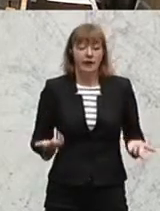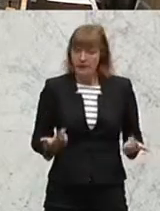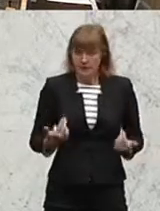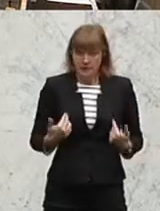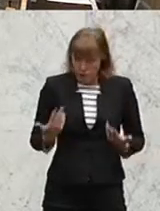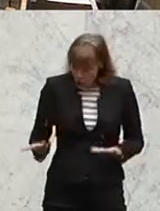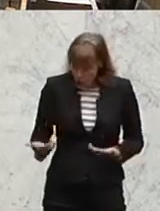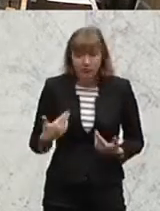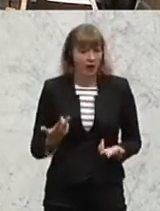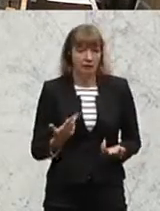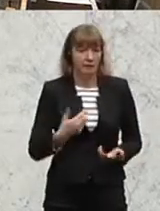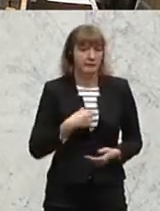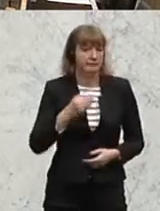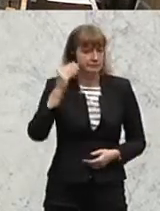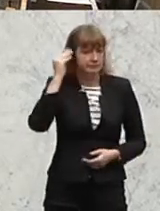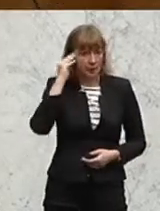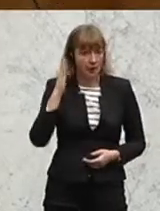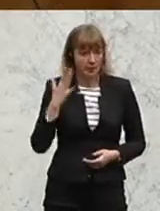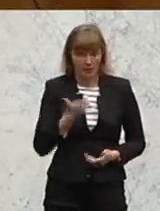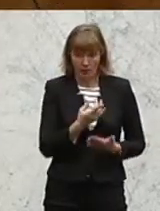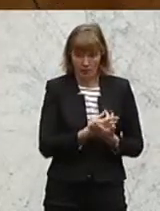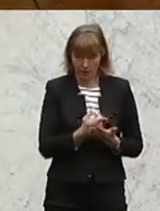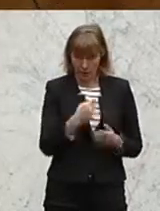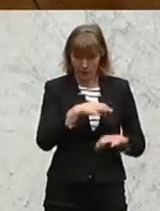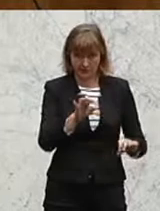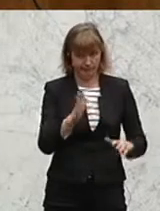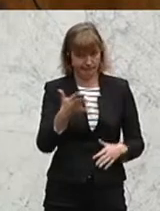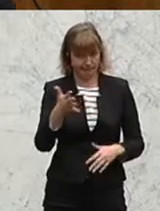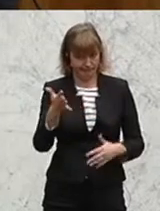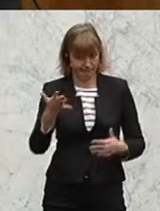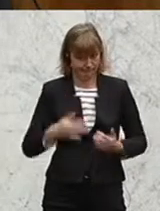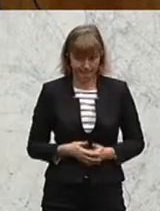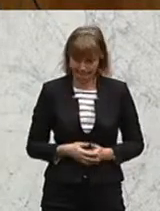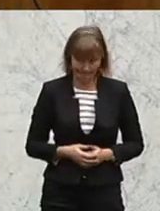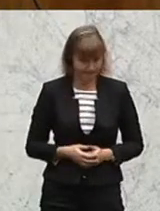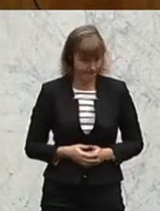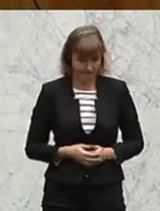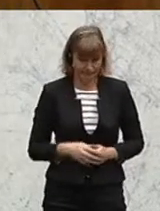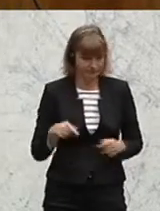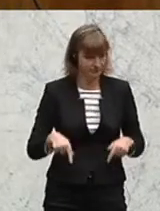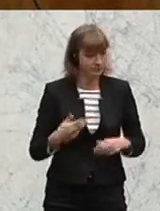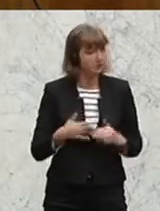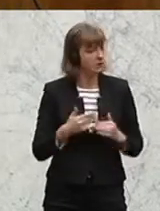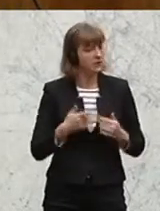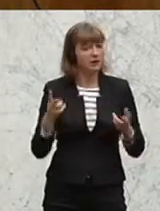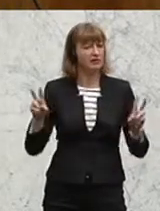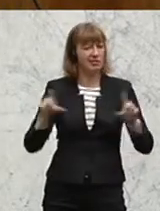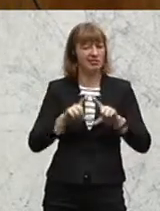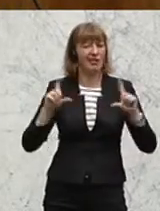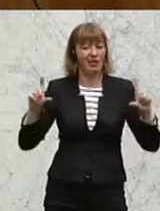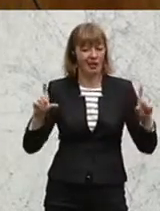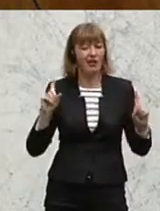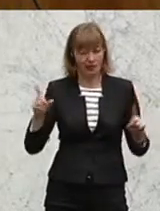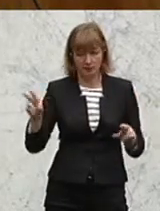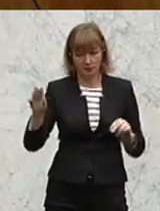nicht glauben, dass es mit der Bildung besser wird. Und wenn hier der Titel dieser, wenn hier dieser Titel, nein, Sie